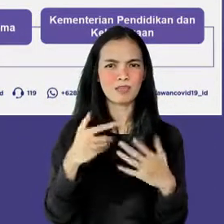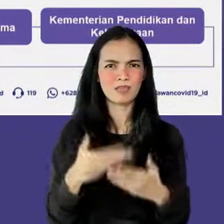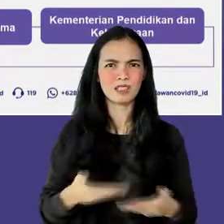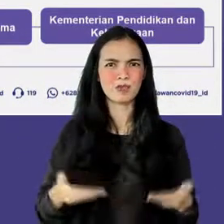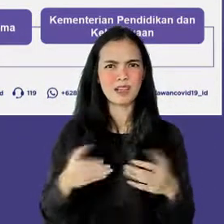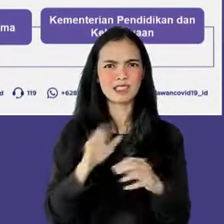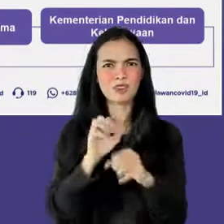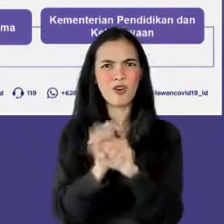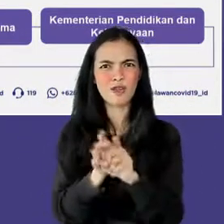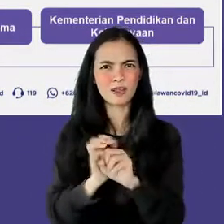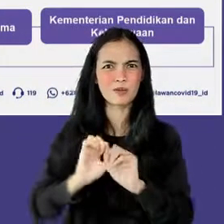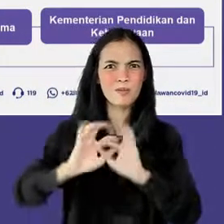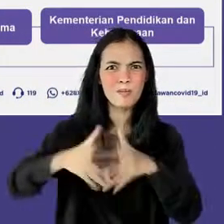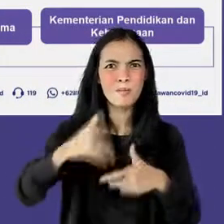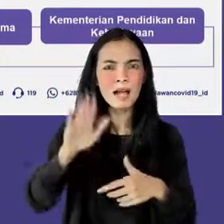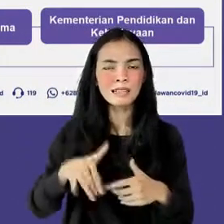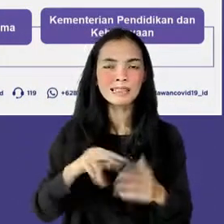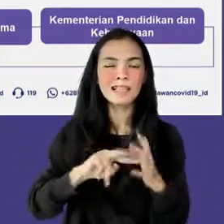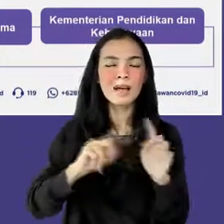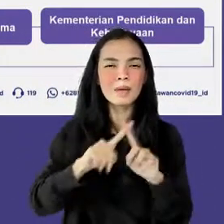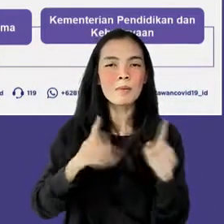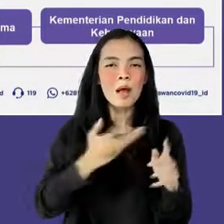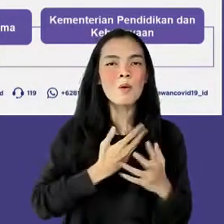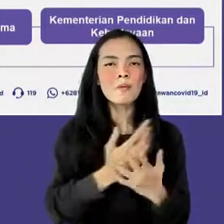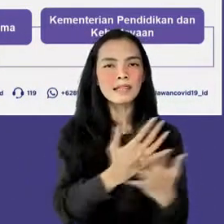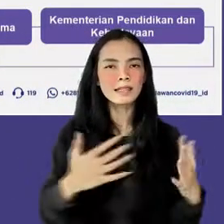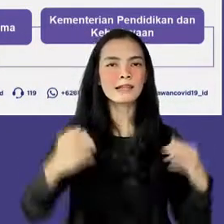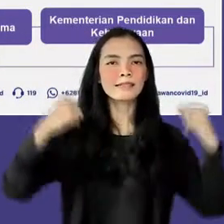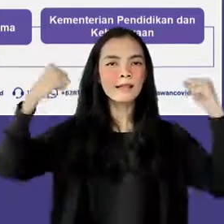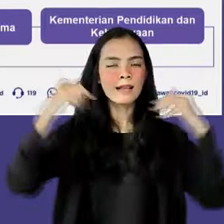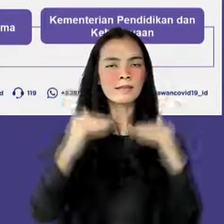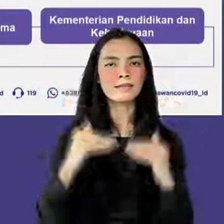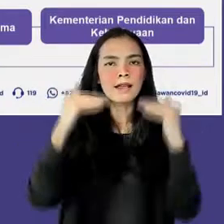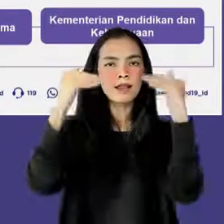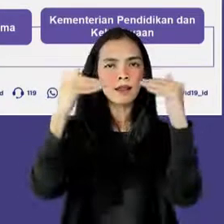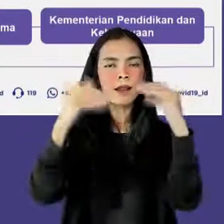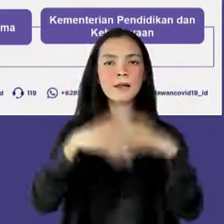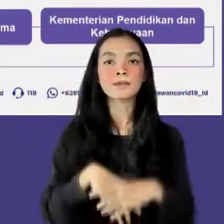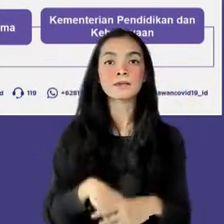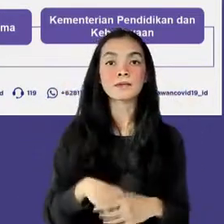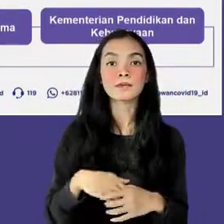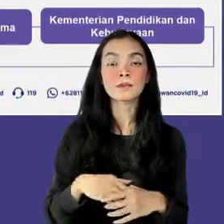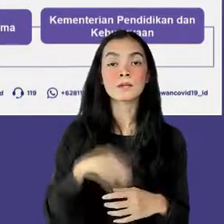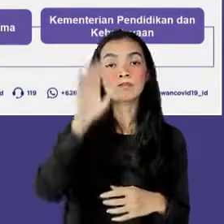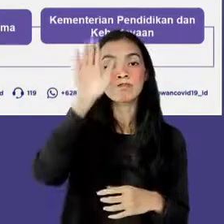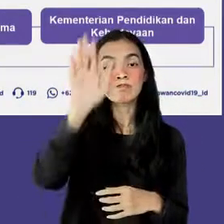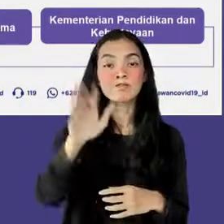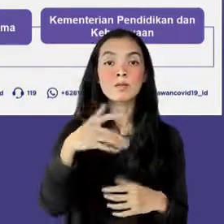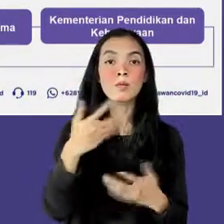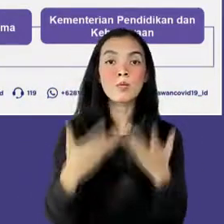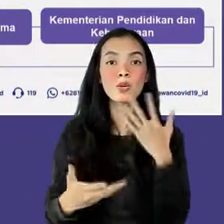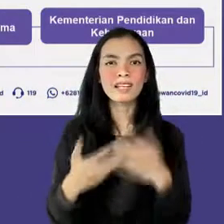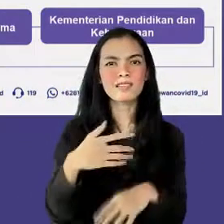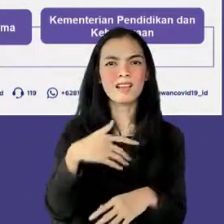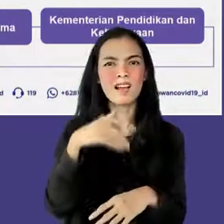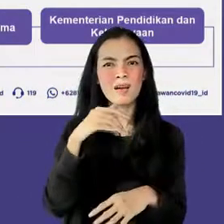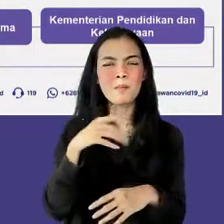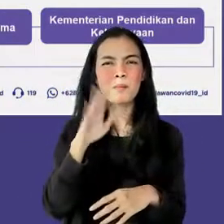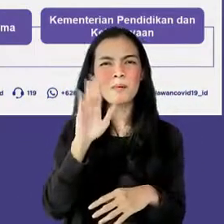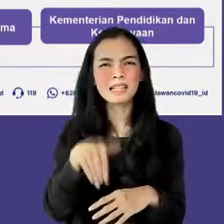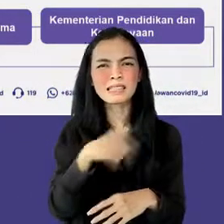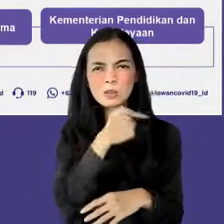pandemi COVID-19 ini kedepannya beberapa hasil evaluasi yaitu masih ditemukannya belum